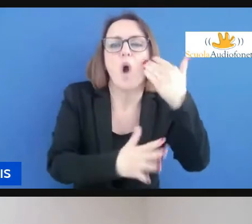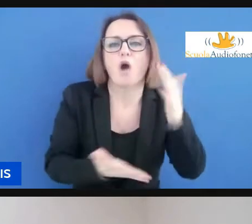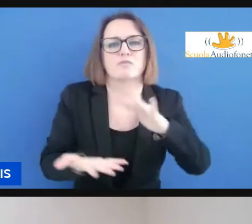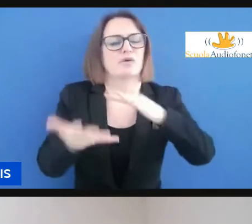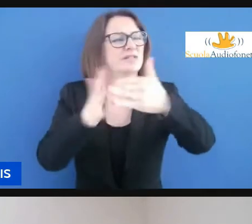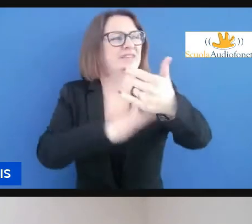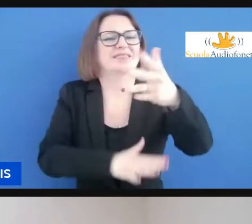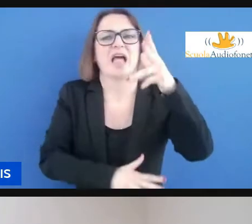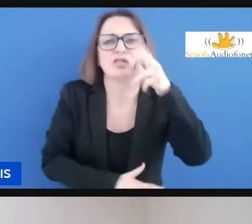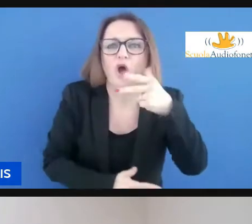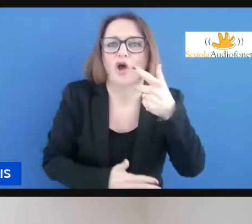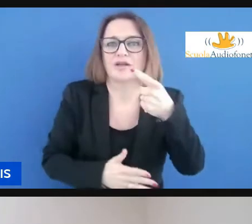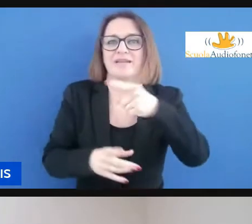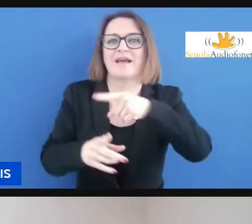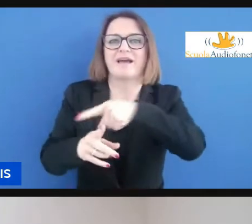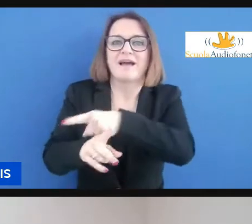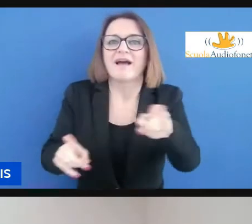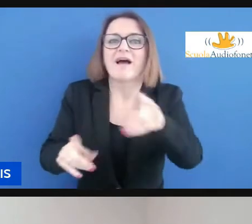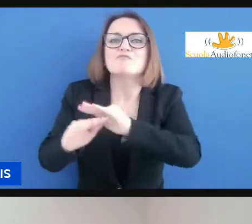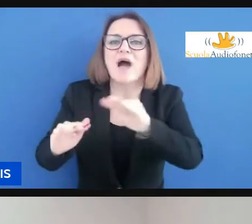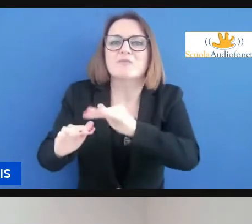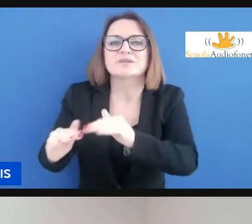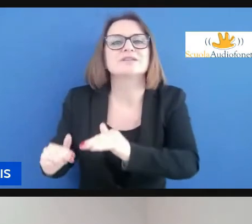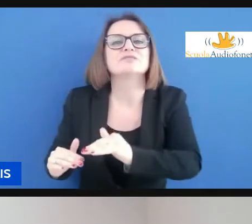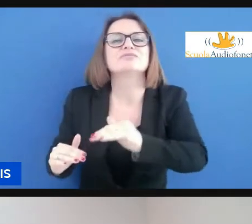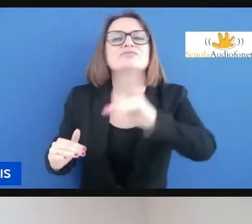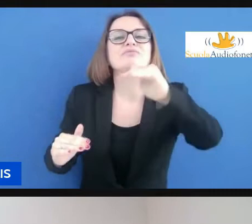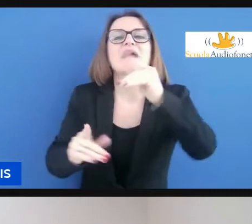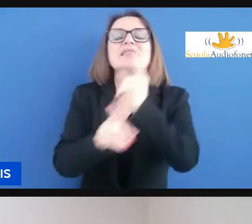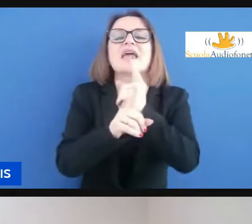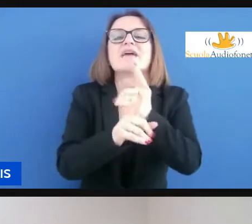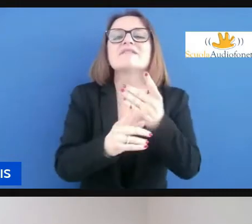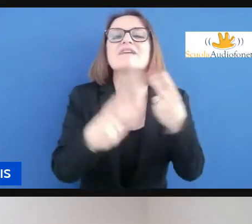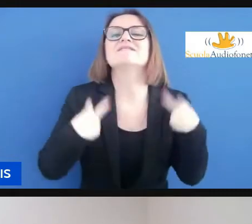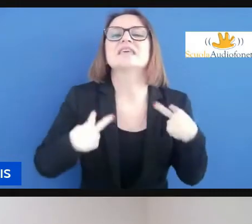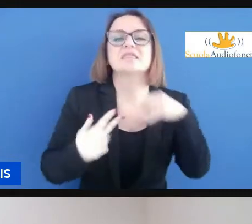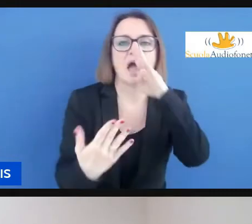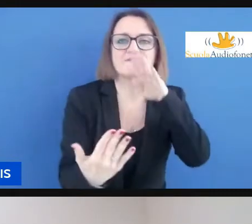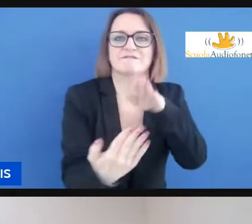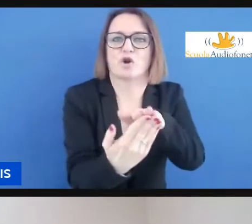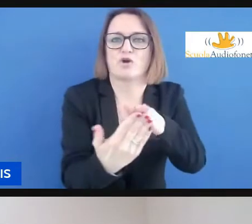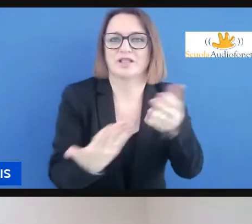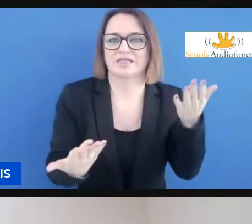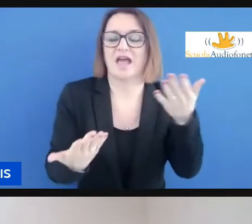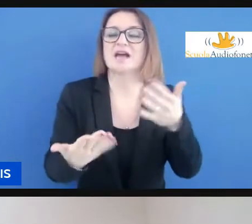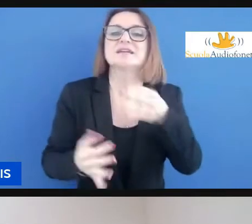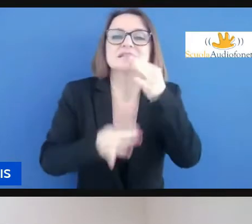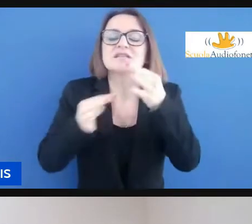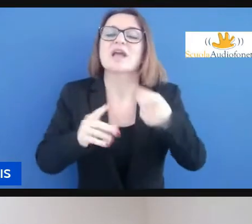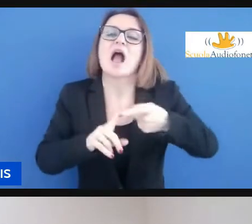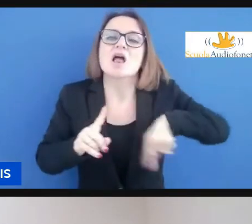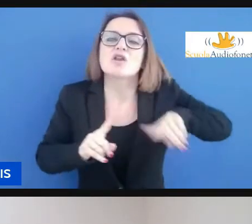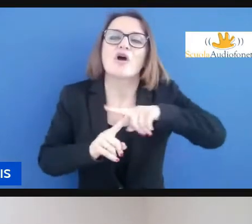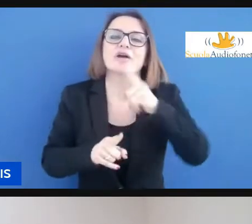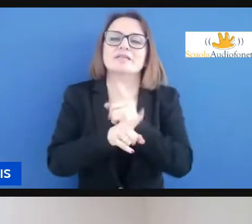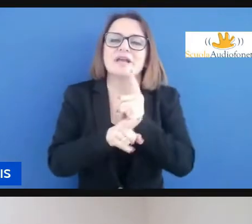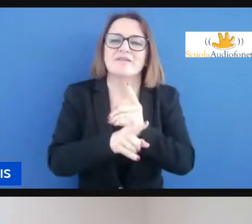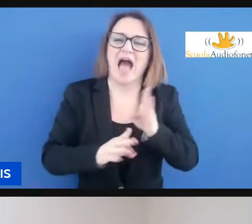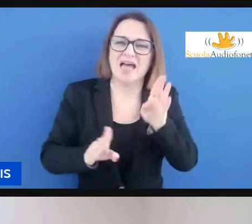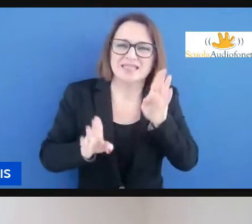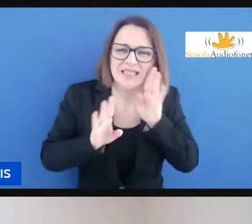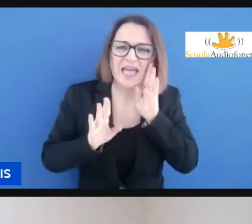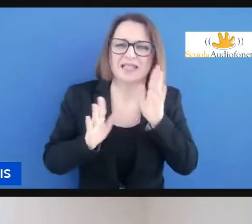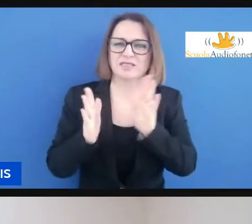e dovrà affrontare comunque quella la vita quindi sicuramente le attenzioni rispetto al testo l'utilizzo di